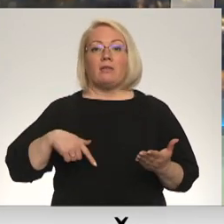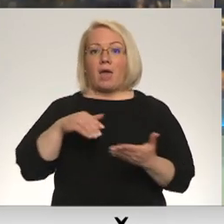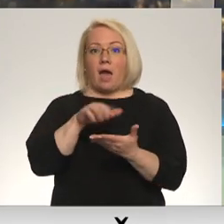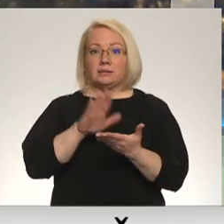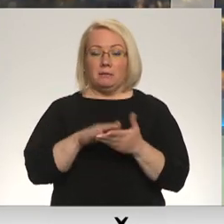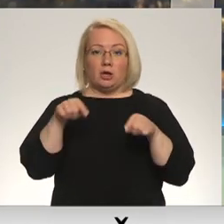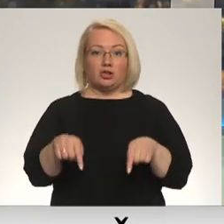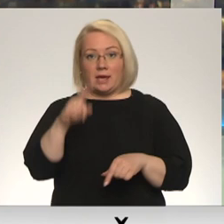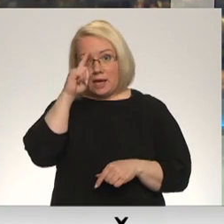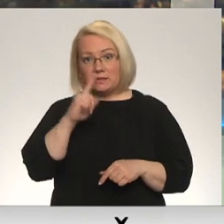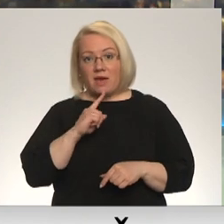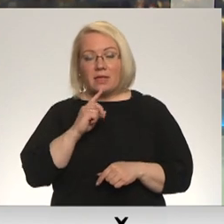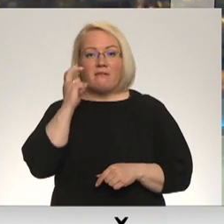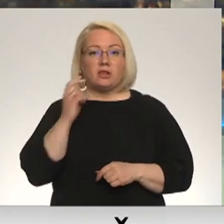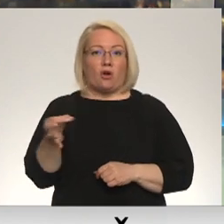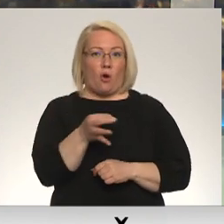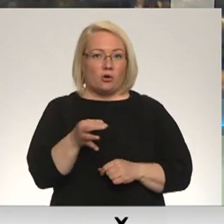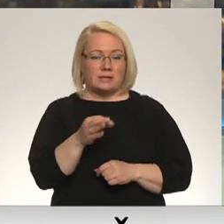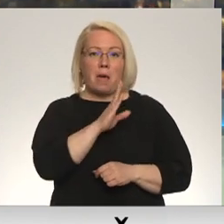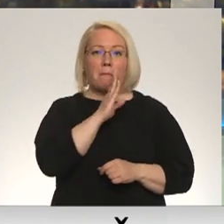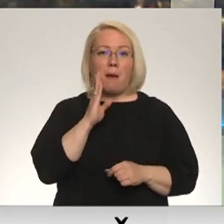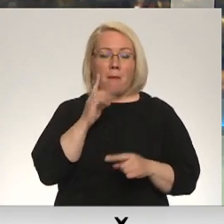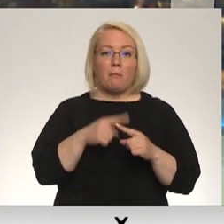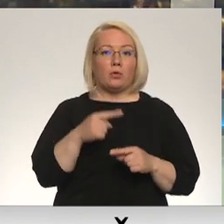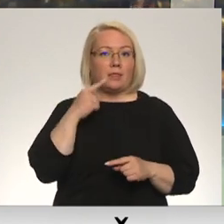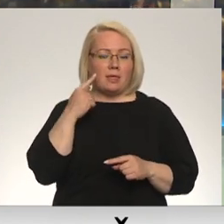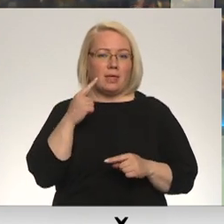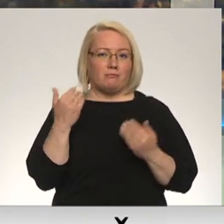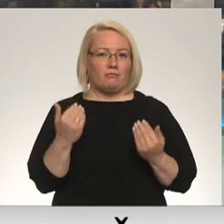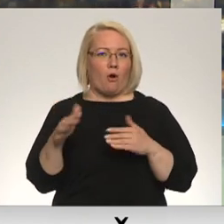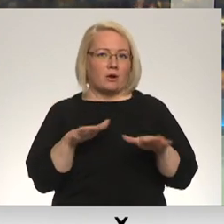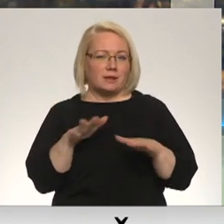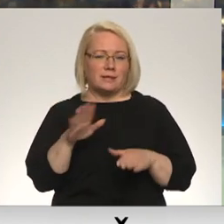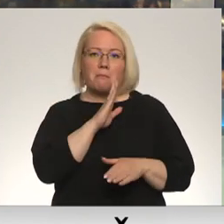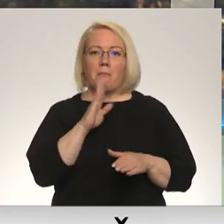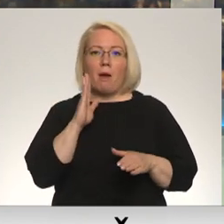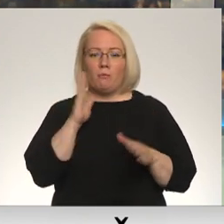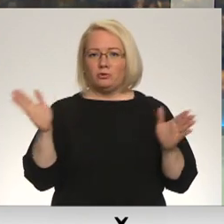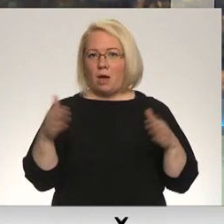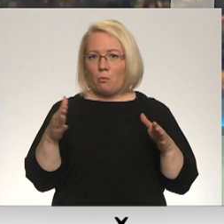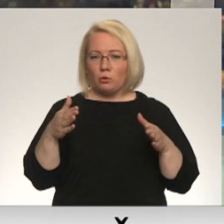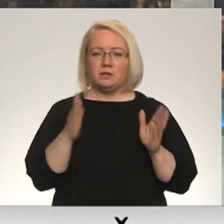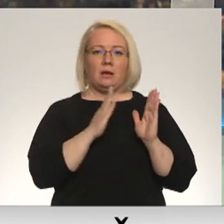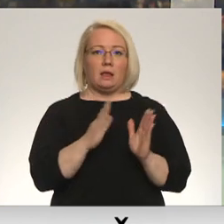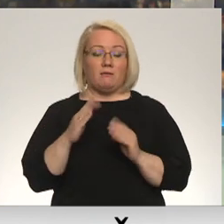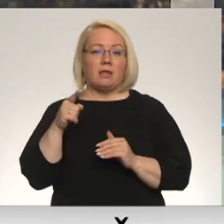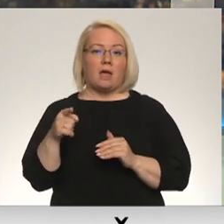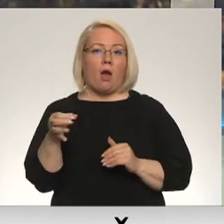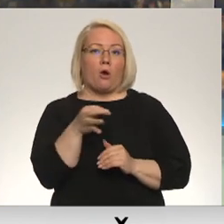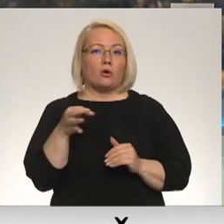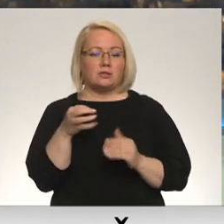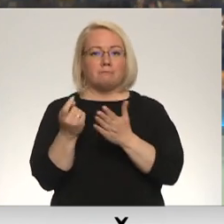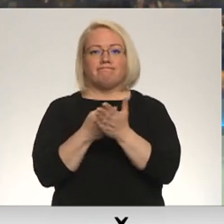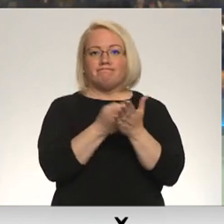svētdienā vecāka organizācija Mamam un tētiem šodien rīkoja gads kārtējo Mammu sapulci. Gatavojoties tāju organizāciju aprīliju